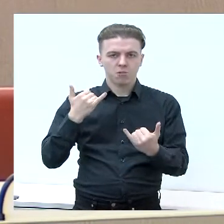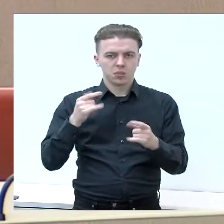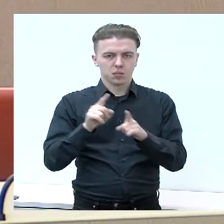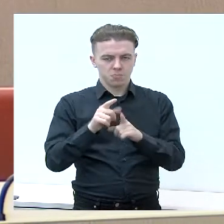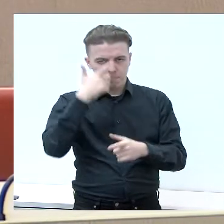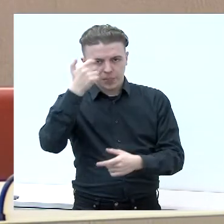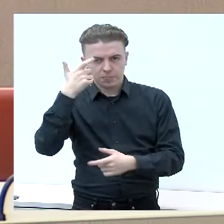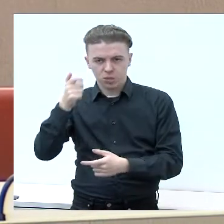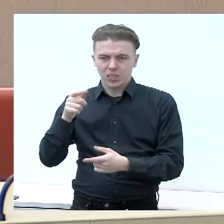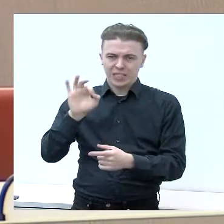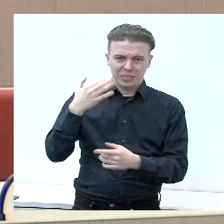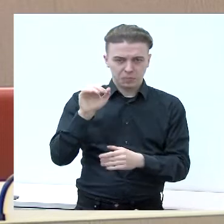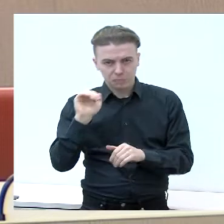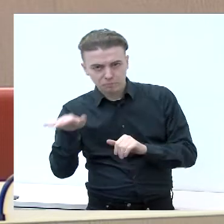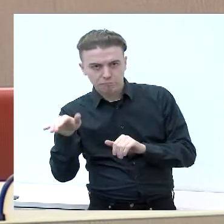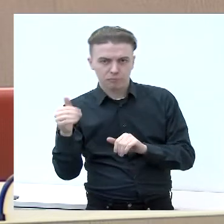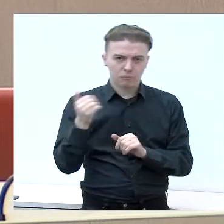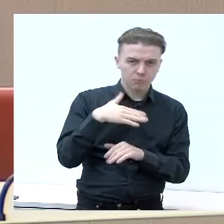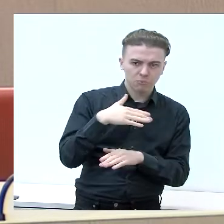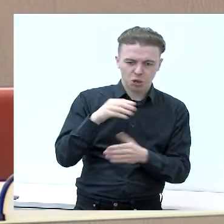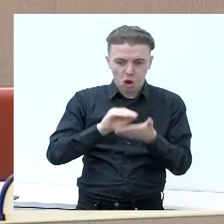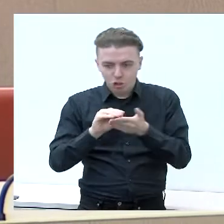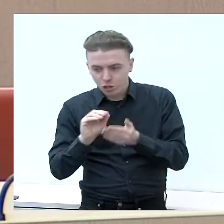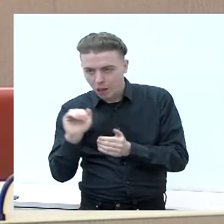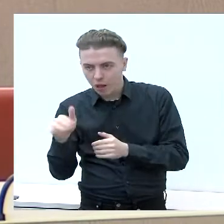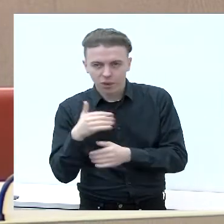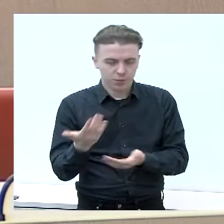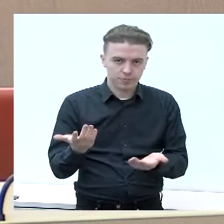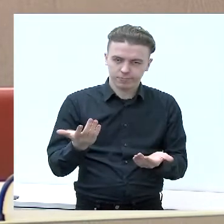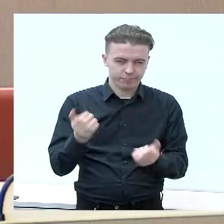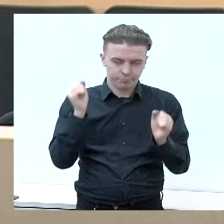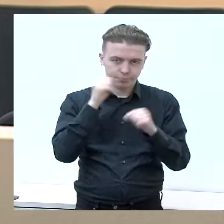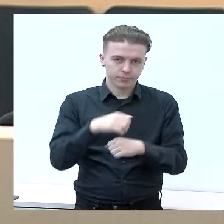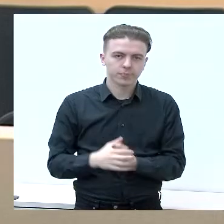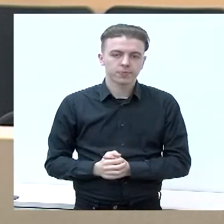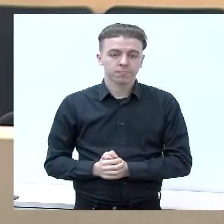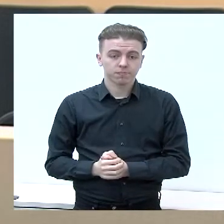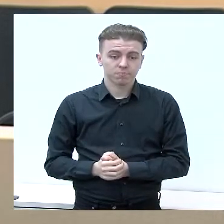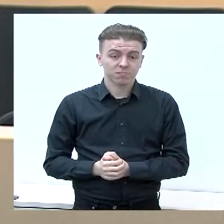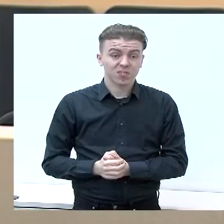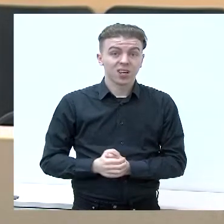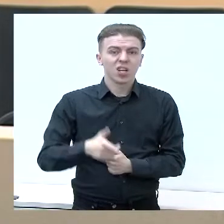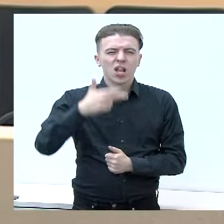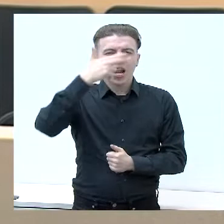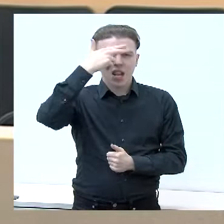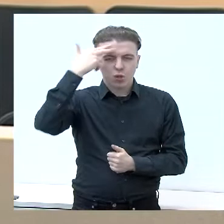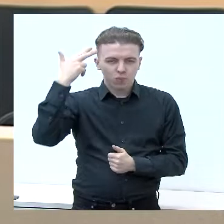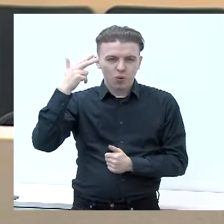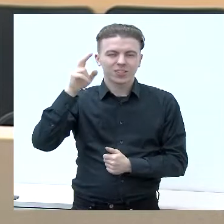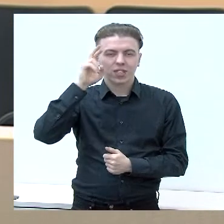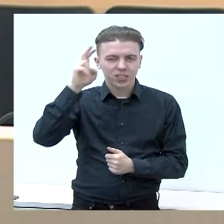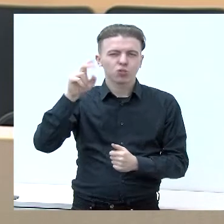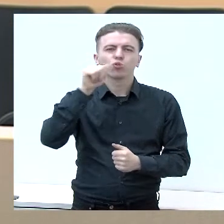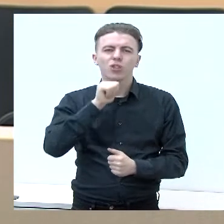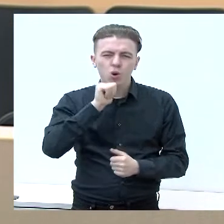būdais. Žinutėjim, raštelės ir dar kažkokiais tai kitokiais dalykiais. Dėkui. Lietuvos valstiečių ir žaliųjų